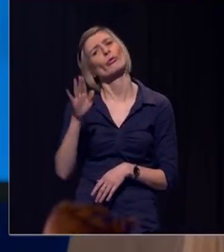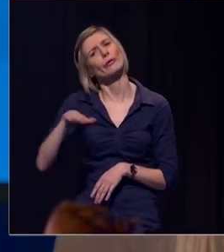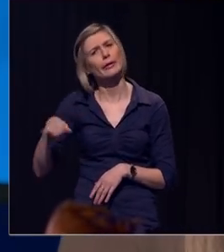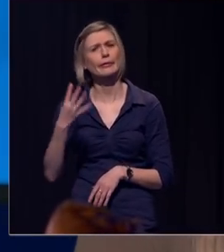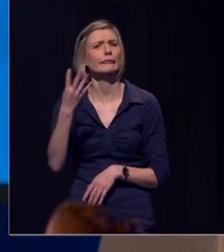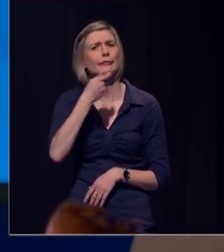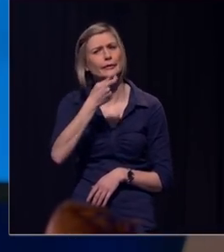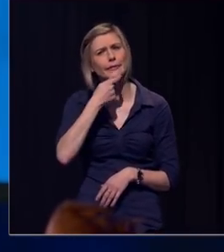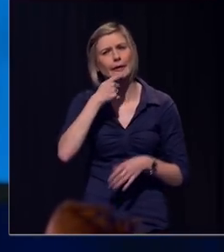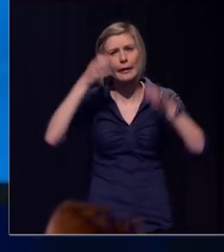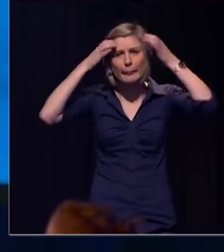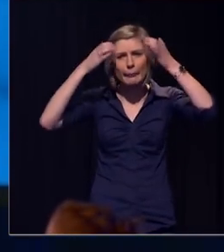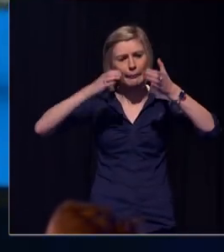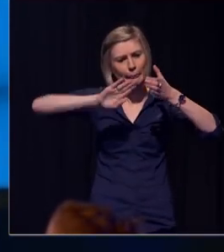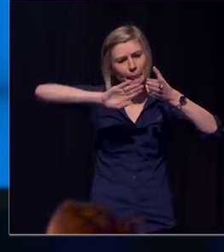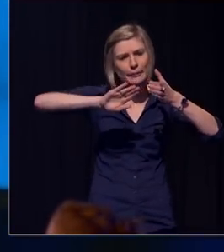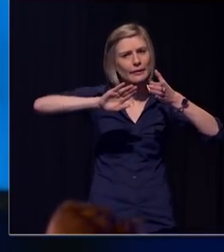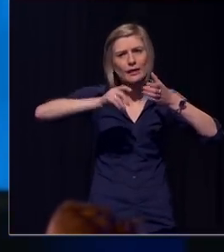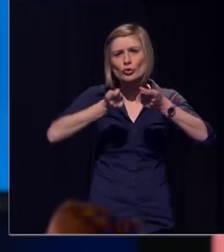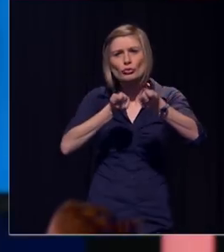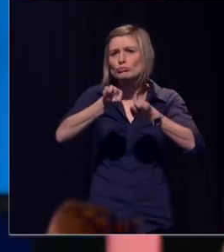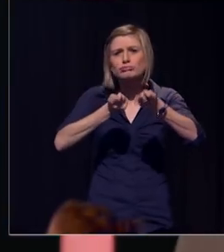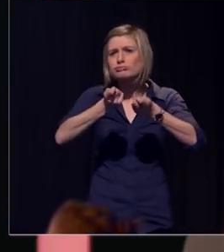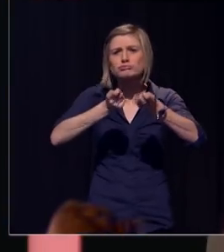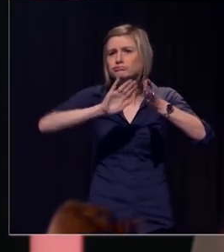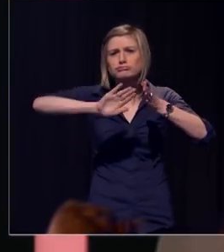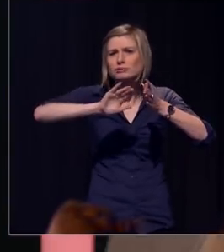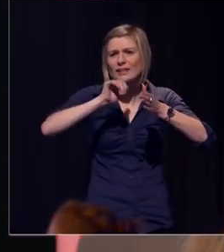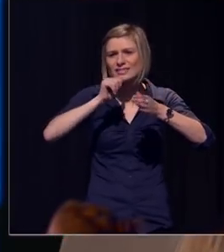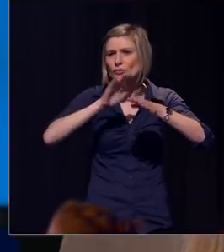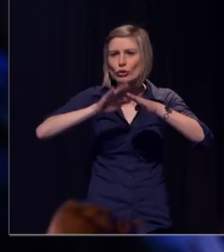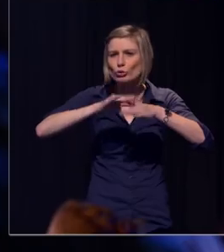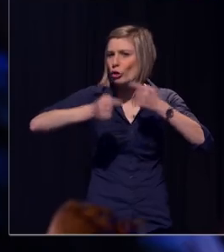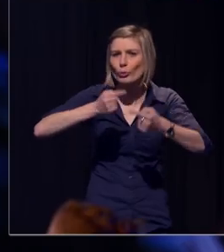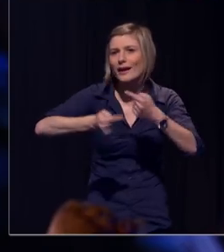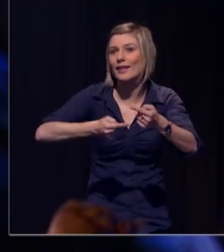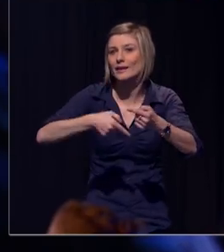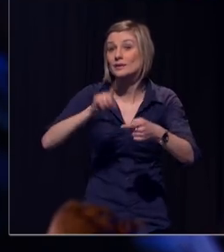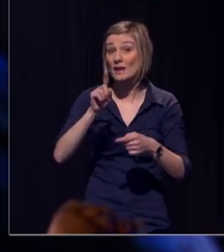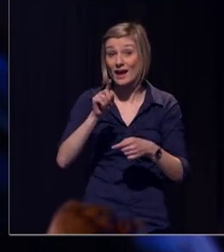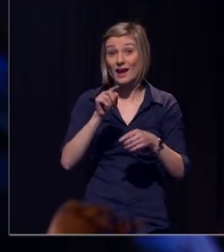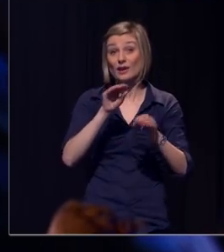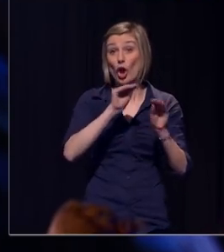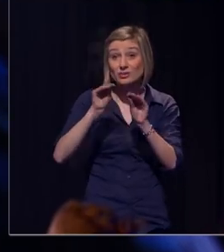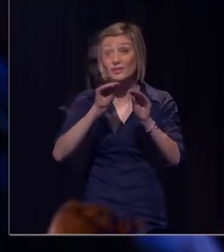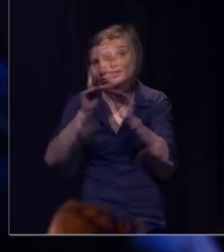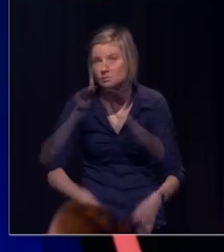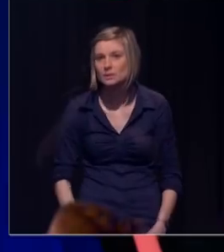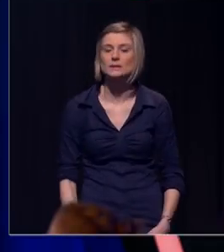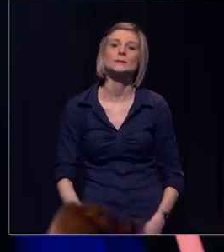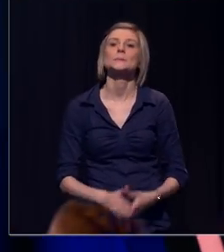prefrontale cortex, niet ontwikkeld. Maar laat u niet vangen. Die delay discounting, dat is ook bij u van toepassing.